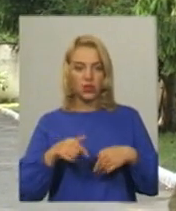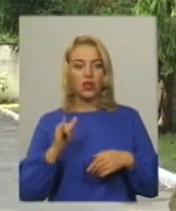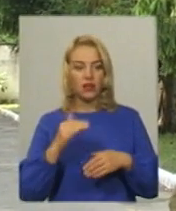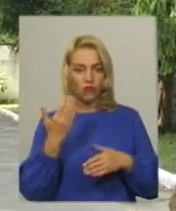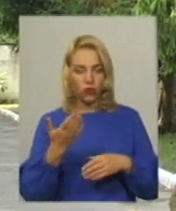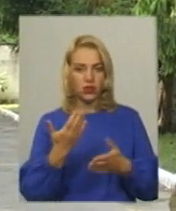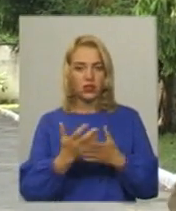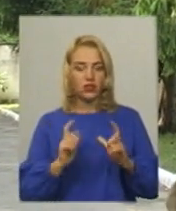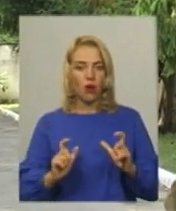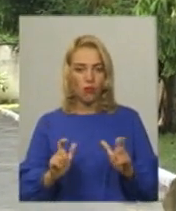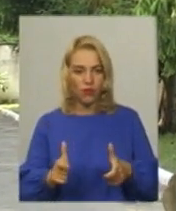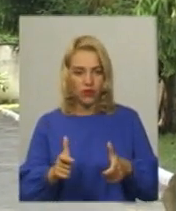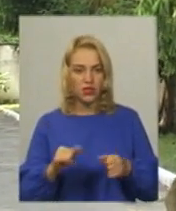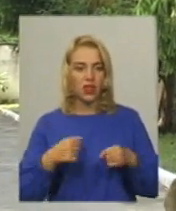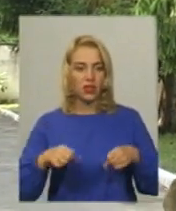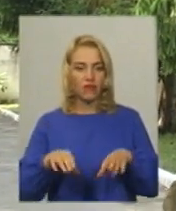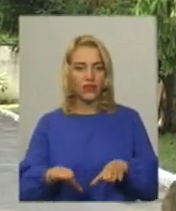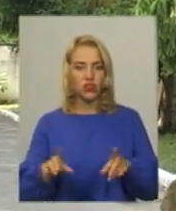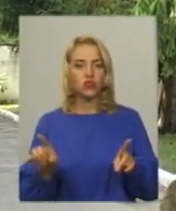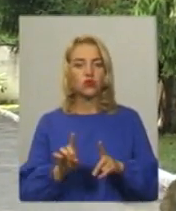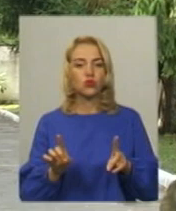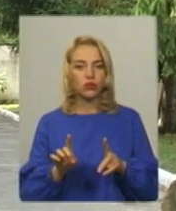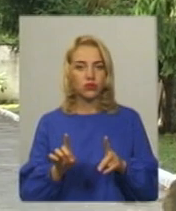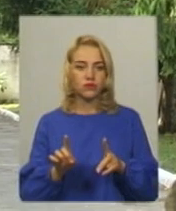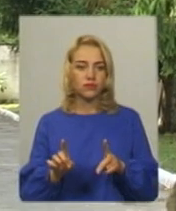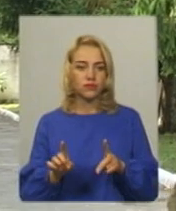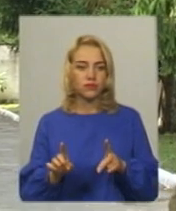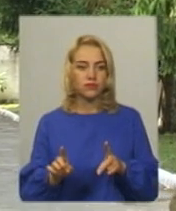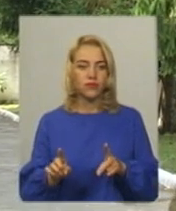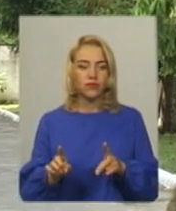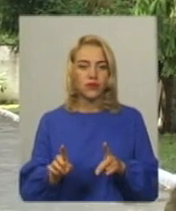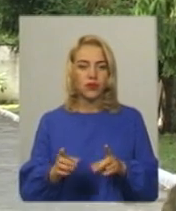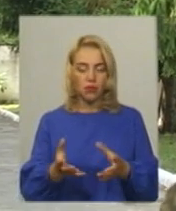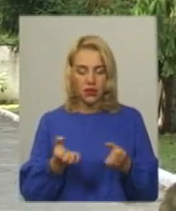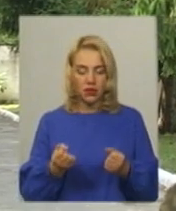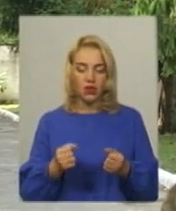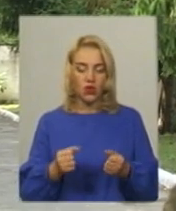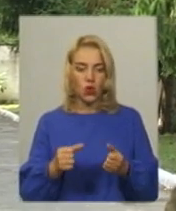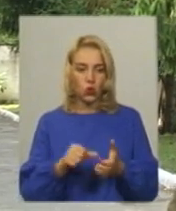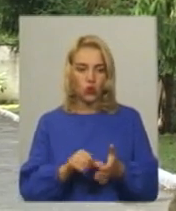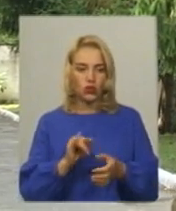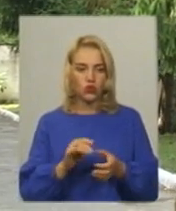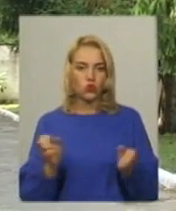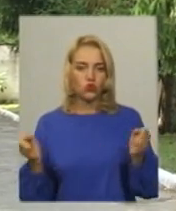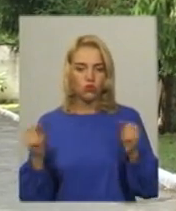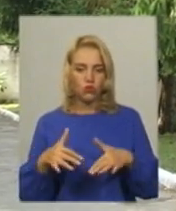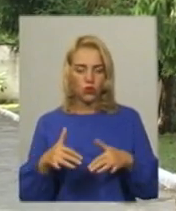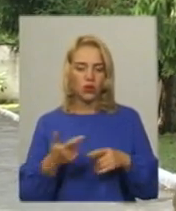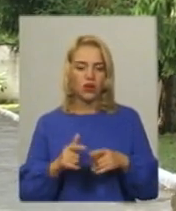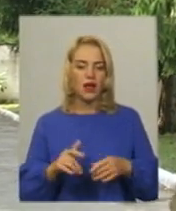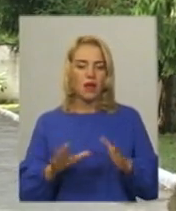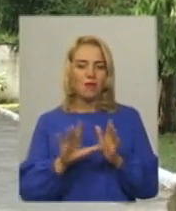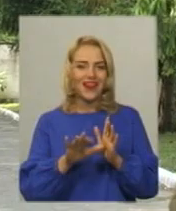повістка і я вирішив, що прийняти участь у зборах бригади територіальної оборони Це